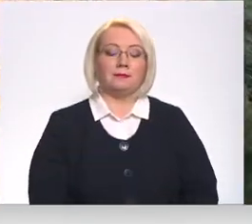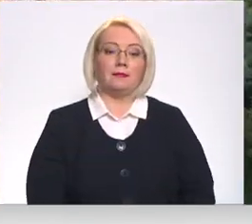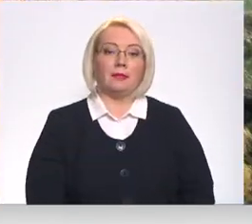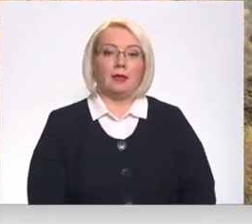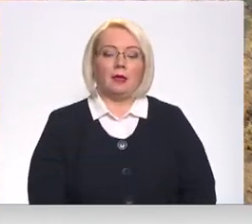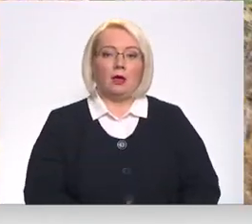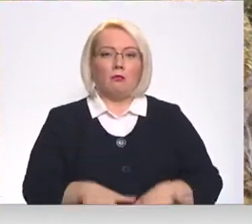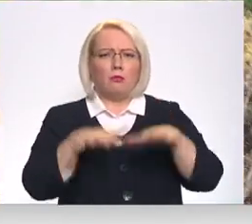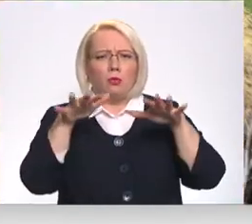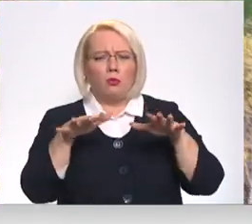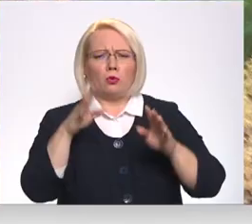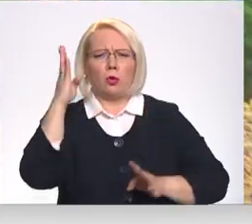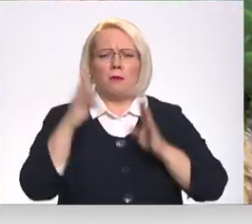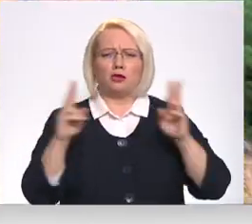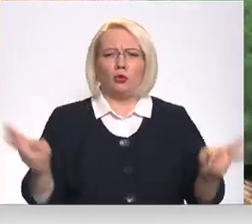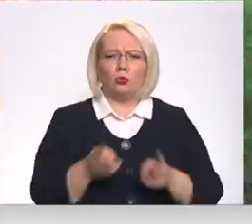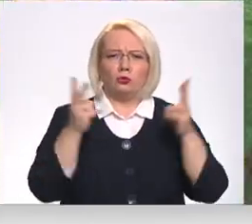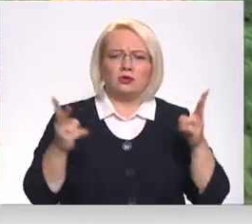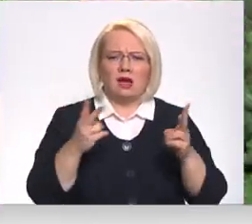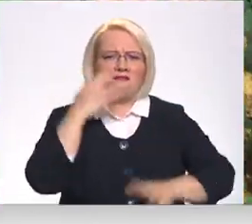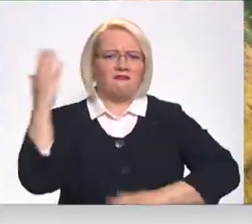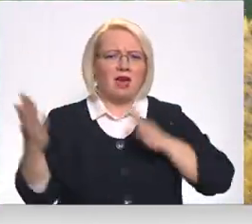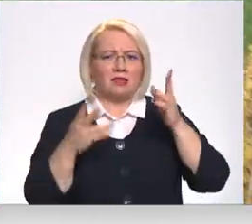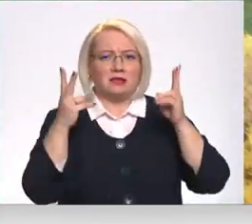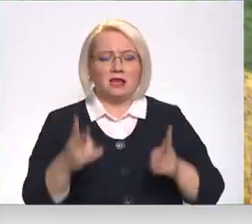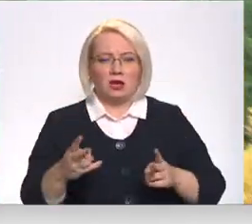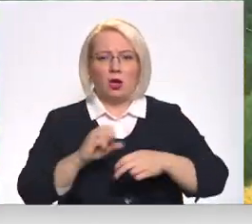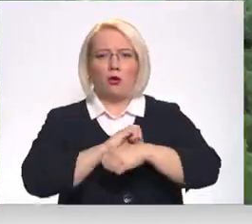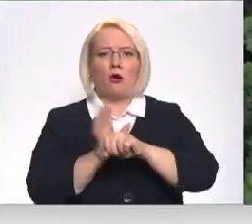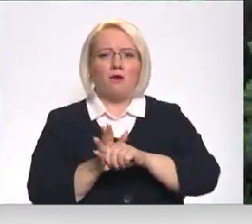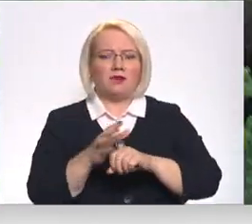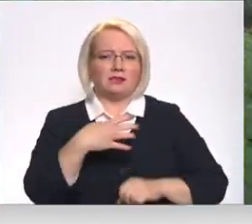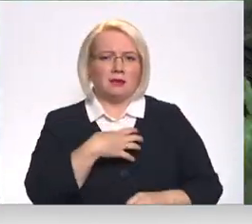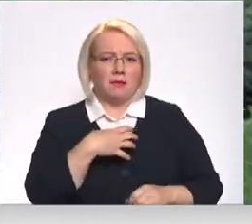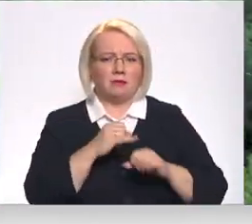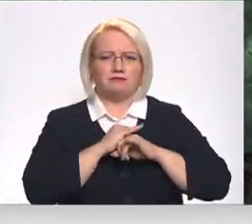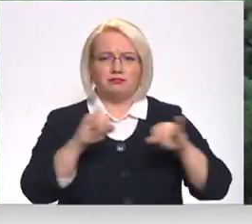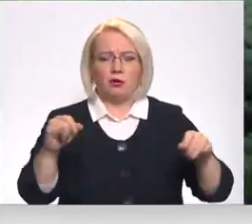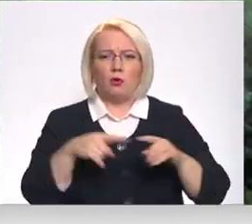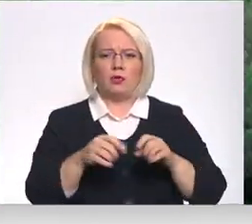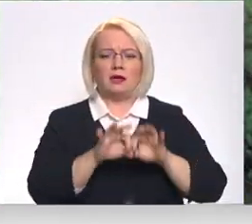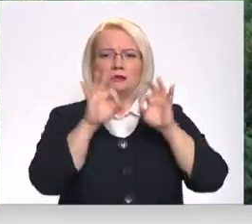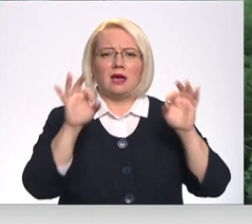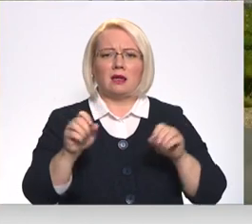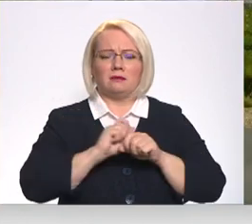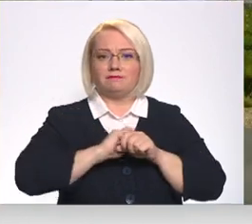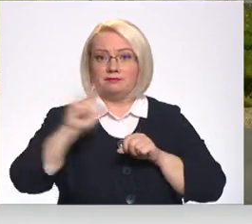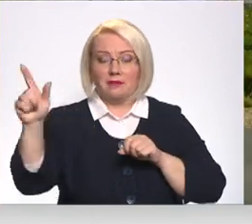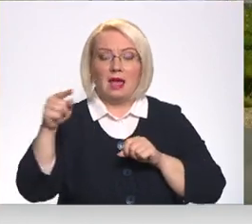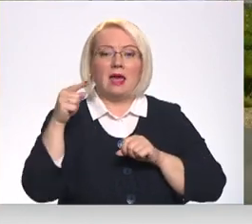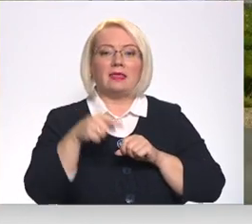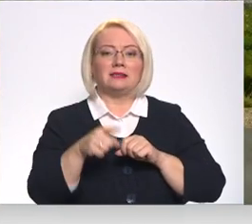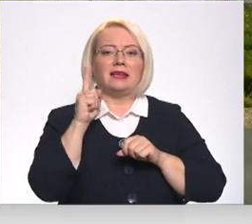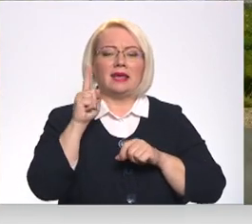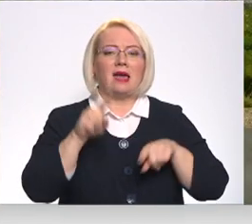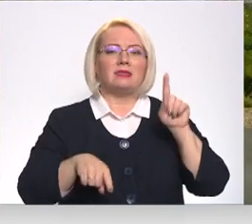Plūdi plāšu mežu uguns grēki vētres saks arī COVID-19 pandēmiju un tās lokāli uzliesmojumi vienā novadā. Šis ir